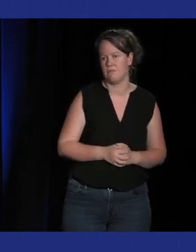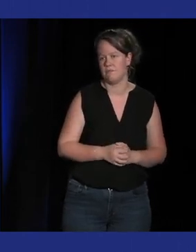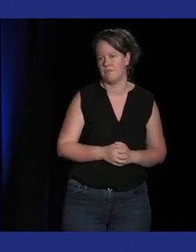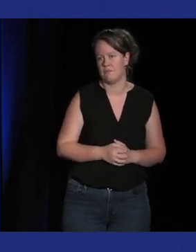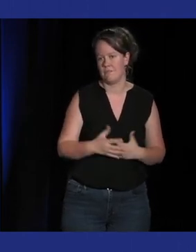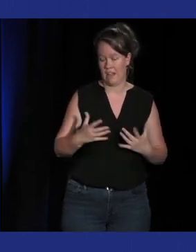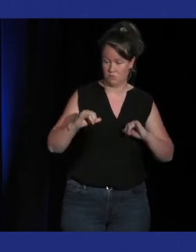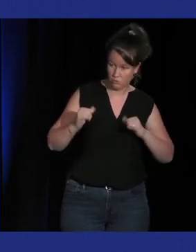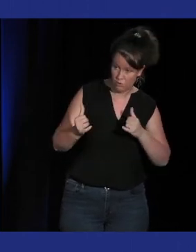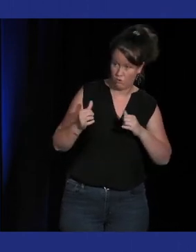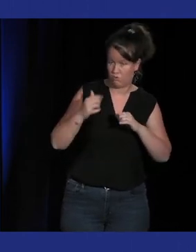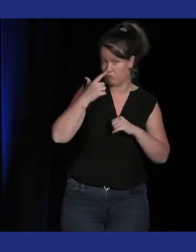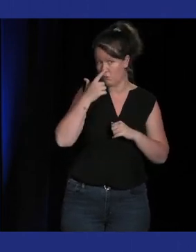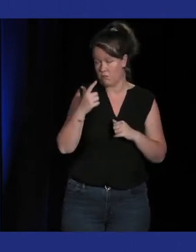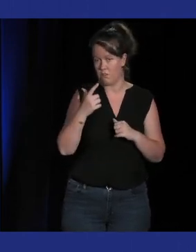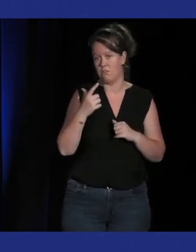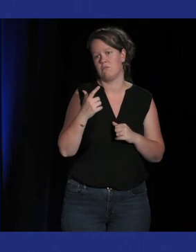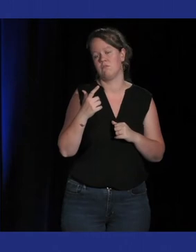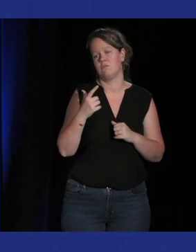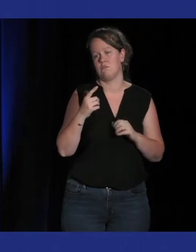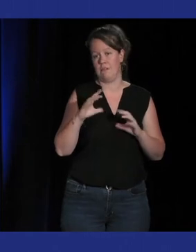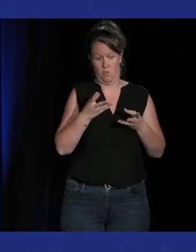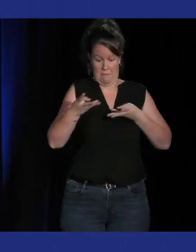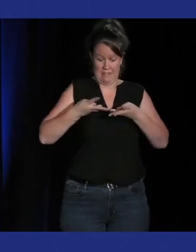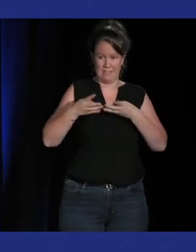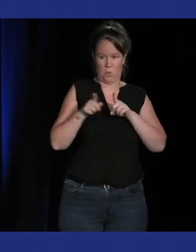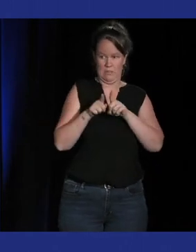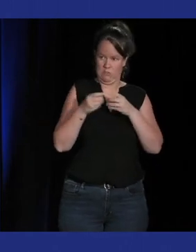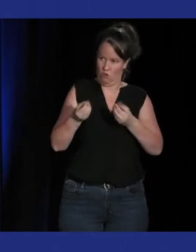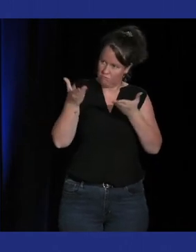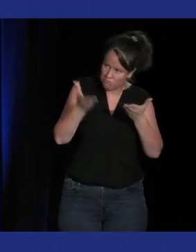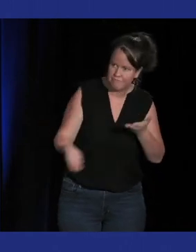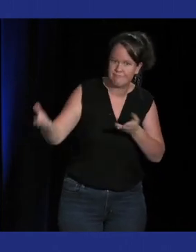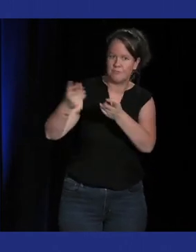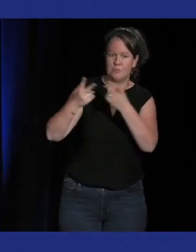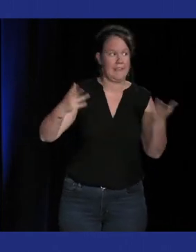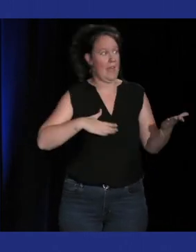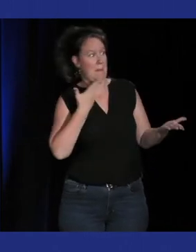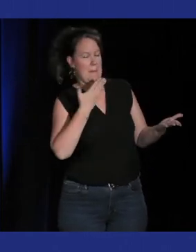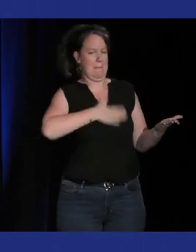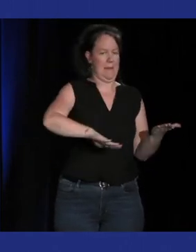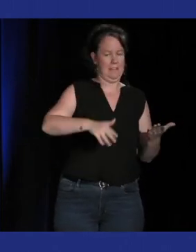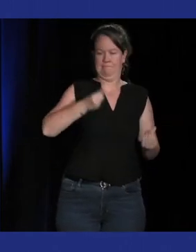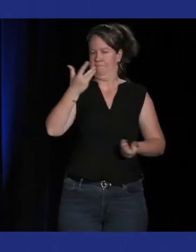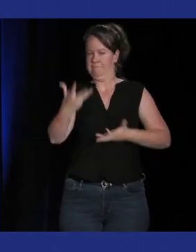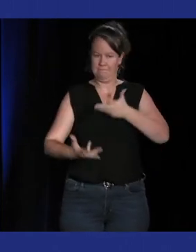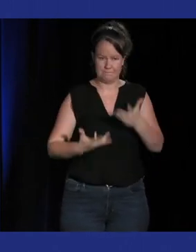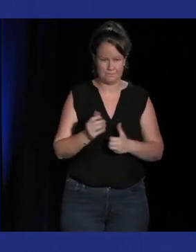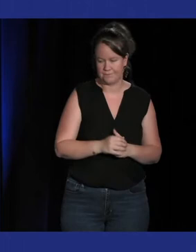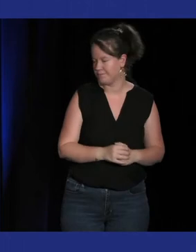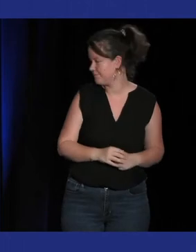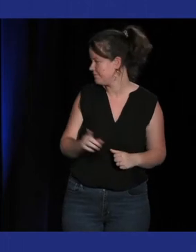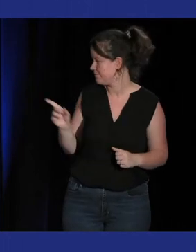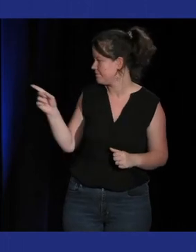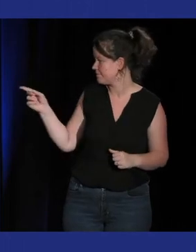marche un petit peu moins c'est un peu plus réfractaire pour certaines personnes je pense que ça va dans le sens de désacraliser un petit peu de démystifier